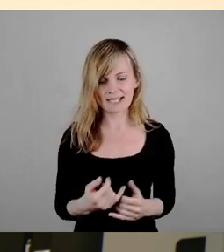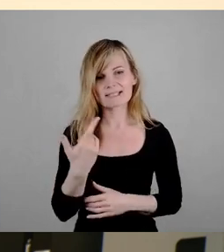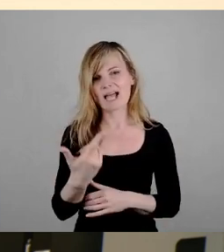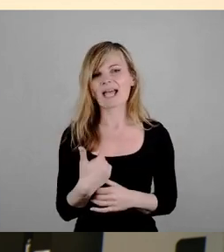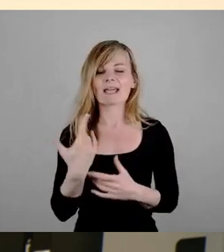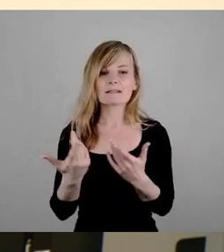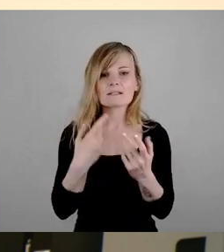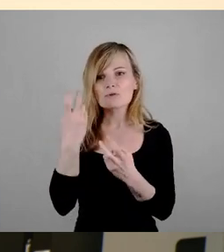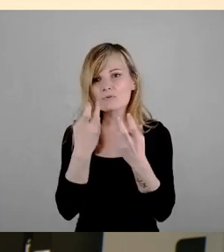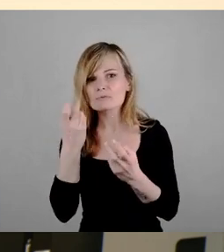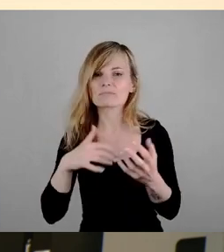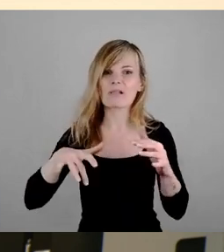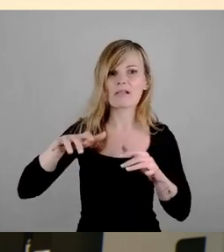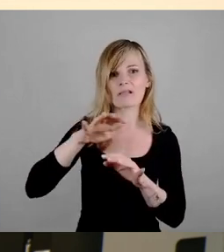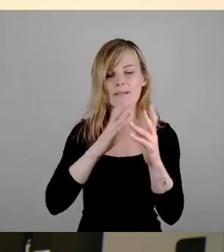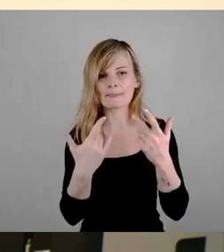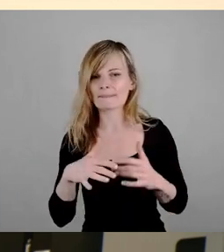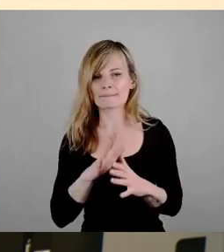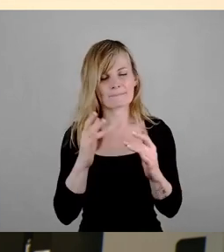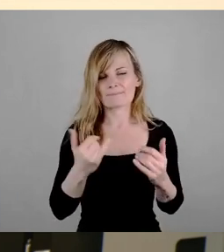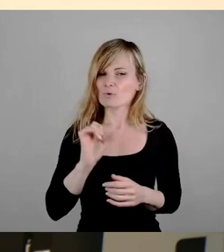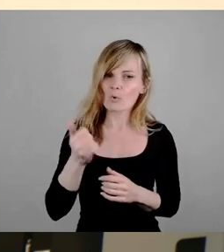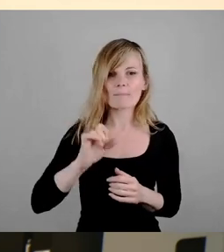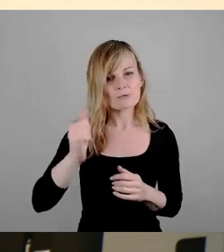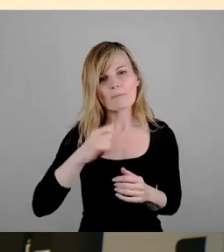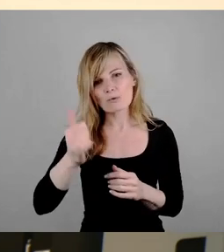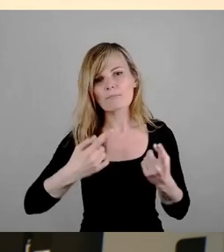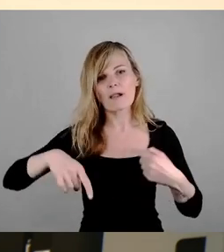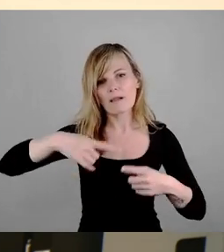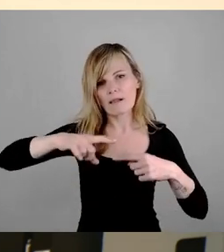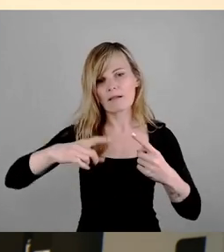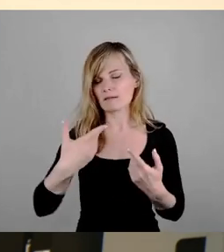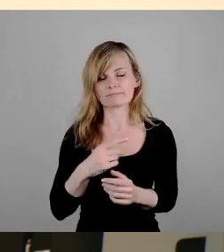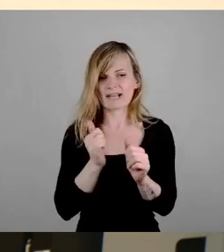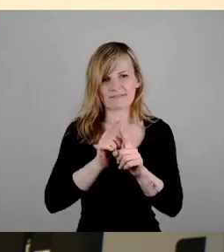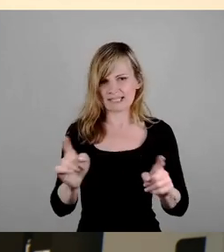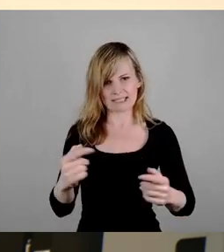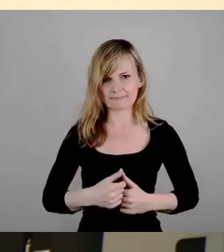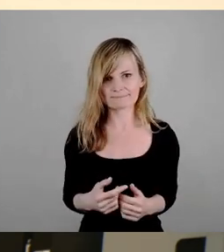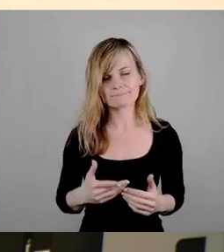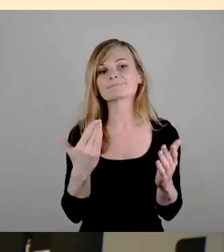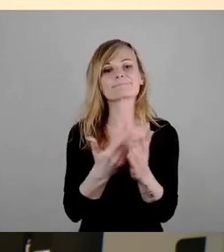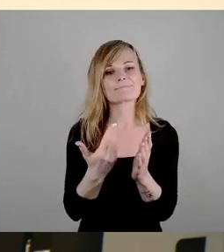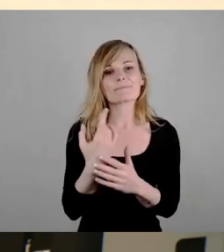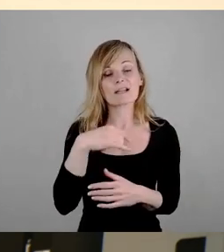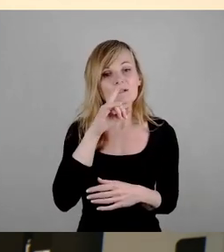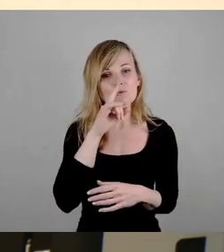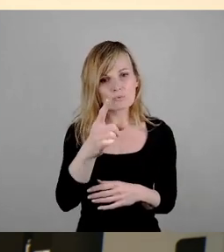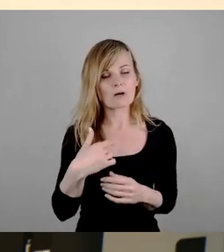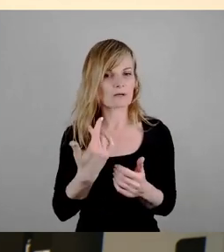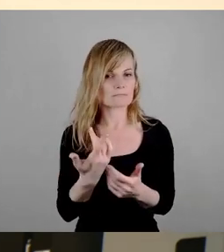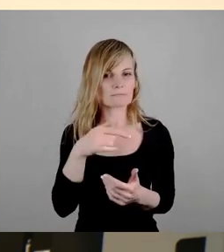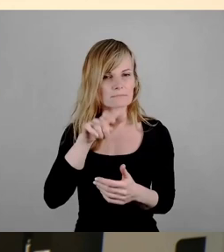zu veranstalten und sozusagen nochmal ewig drum herum zu reden, bringt einem nichts. Wird einem nur die Menschen, die in